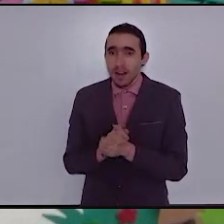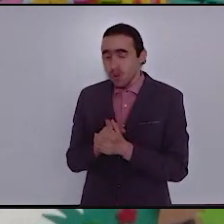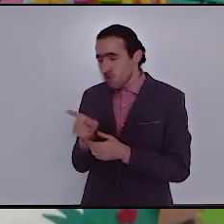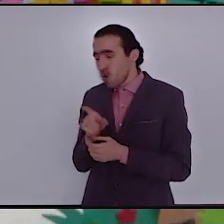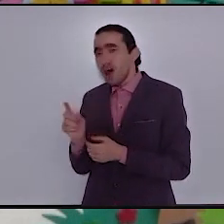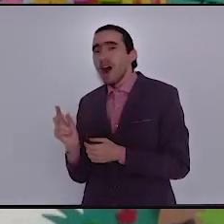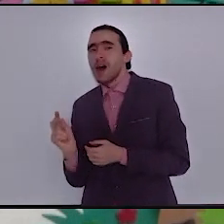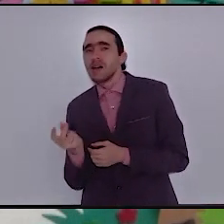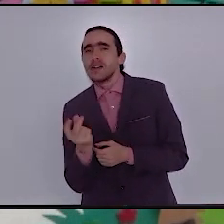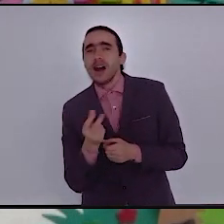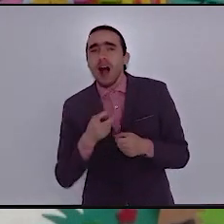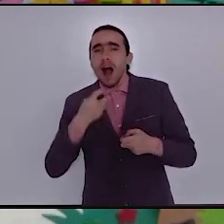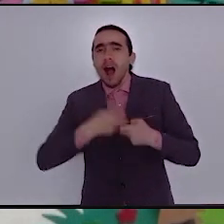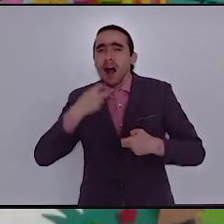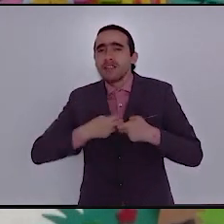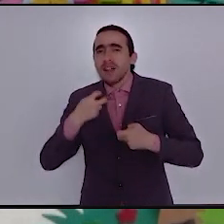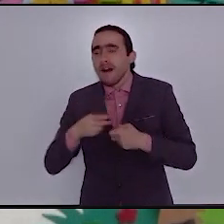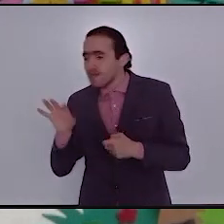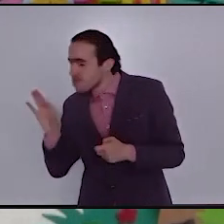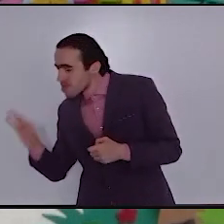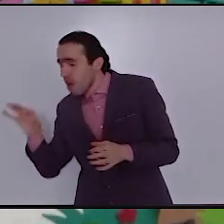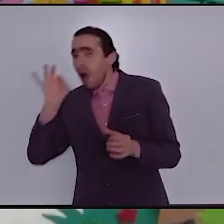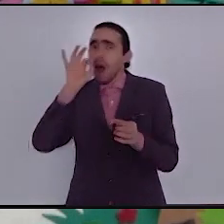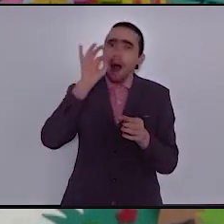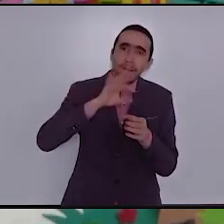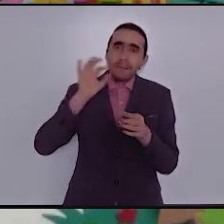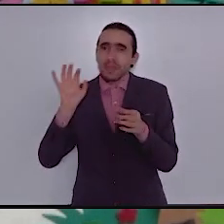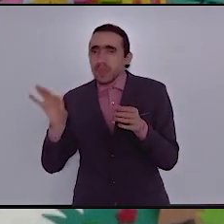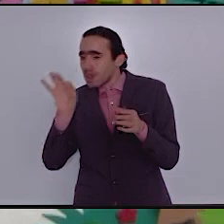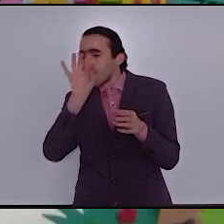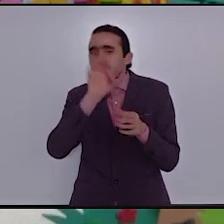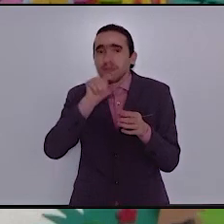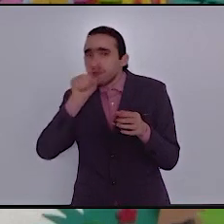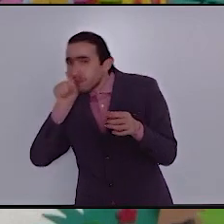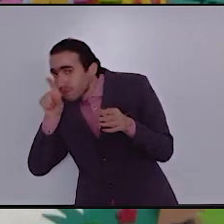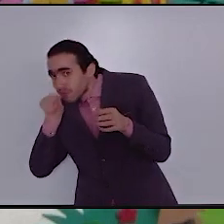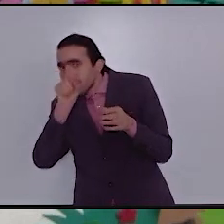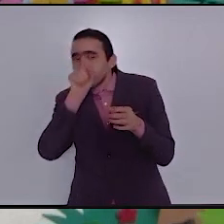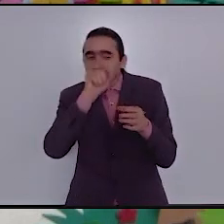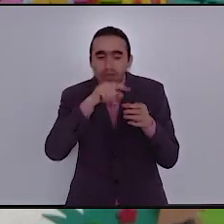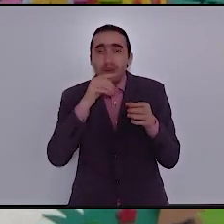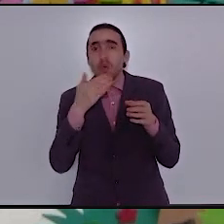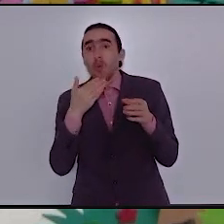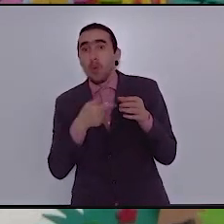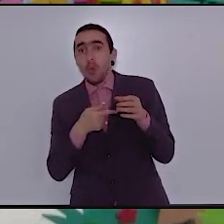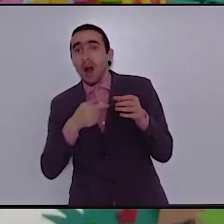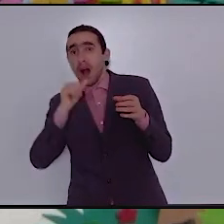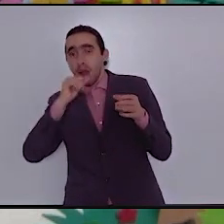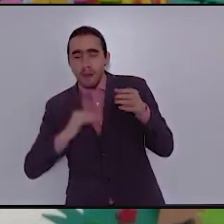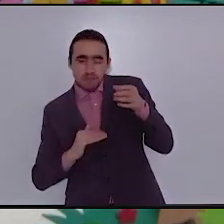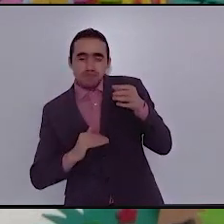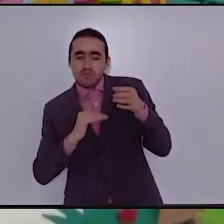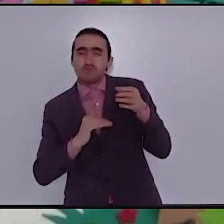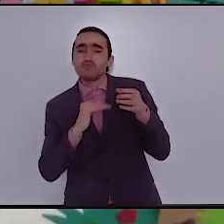الحصة الصغيرة ووضعها بداخل الجرة وبدأ الماء يرتفع قليلا قليلا